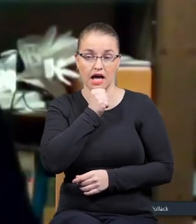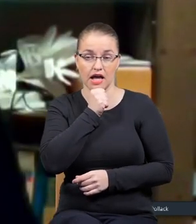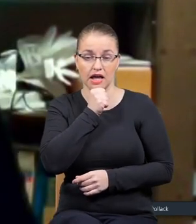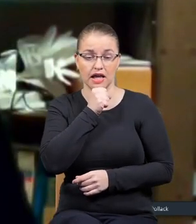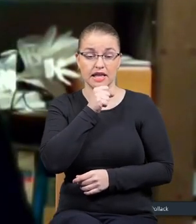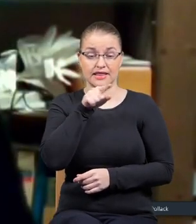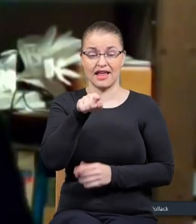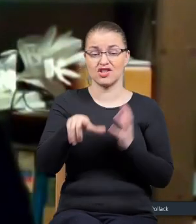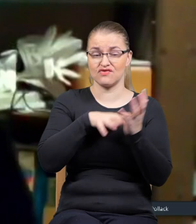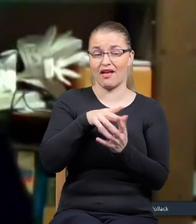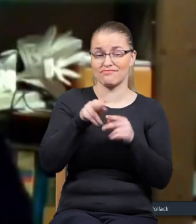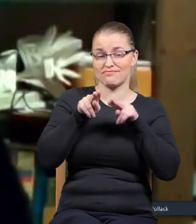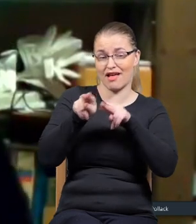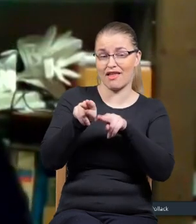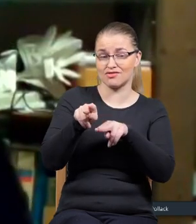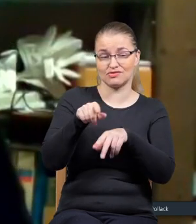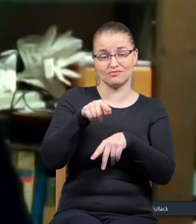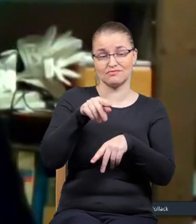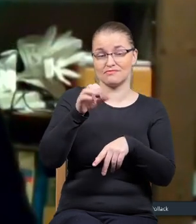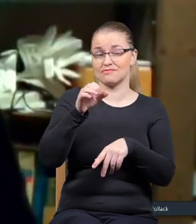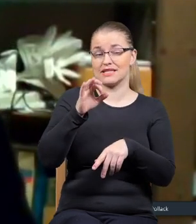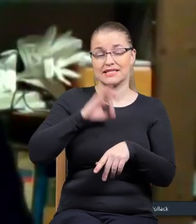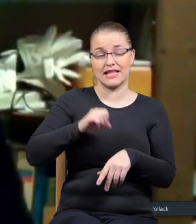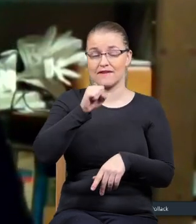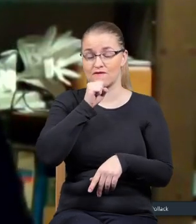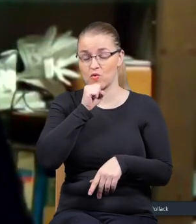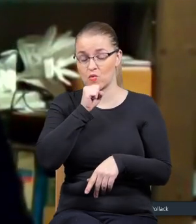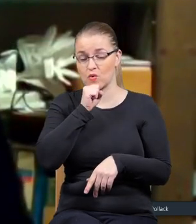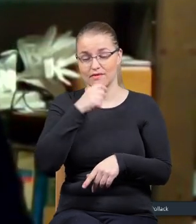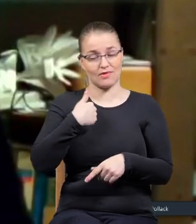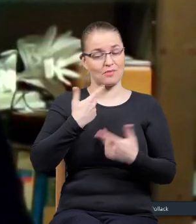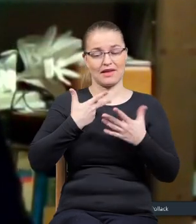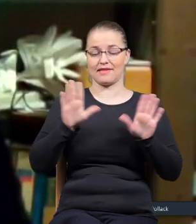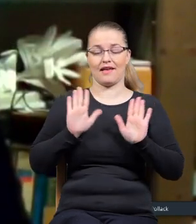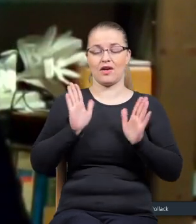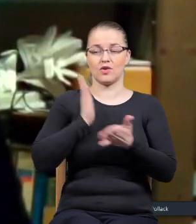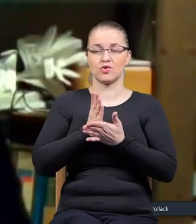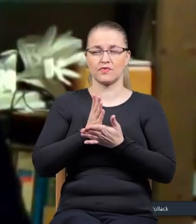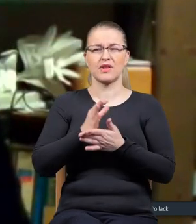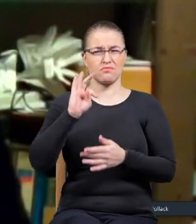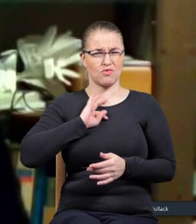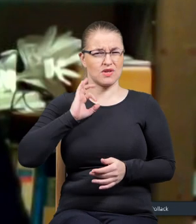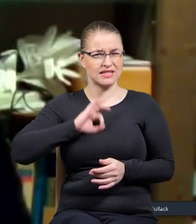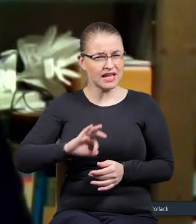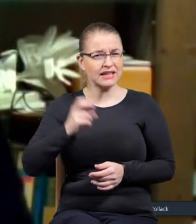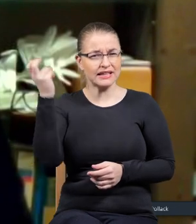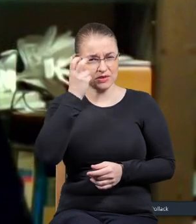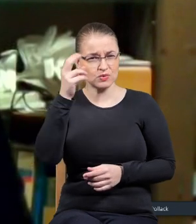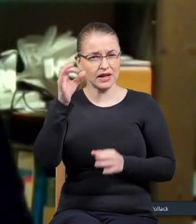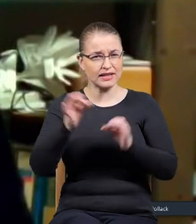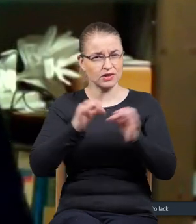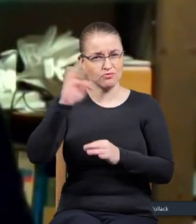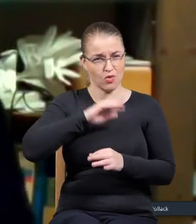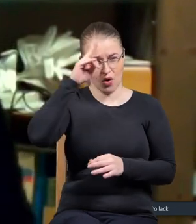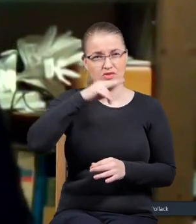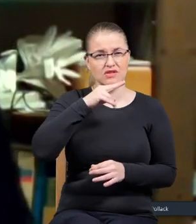nich ten świat należy, a już nie do mnie, więc mojego syna na przykład interesuje ta historię mojego ojca, no,